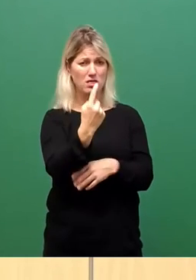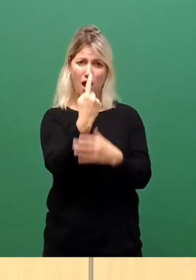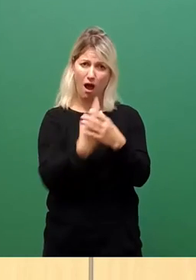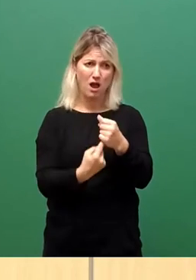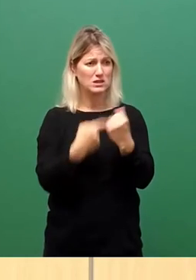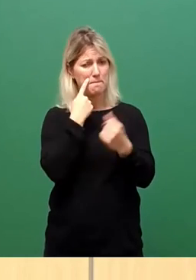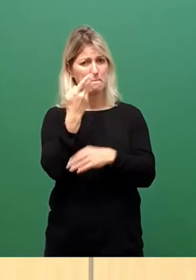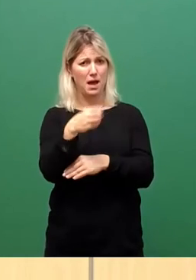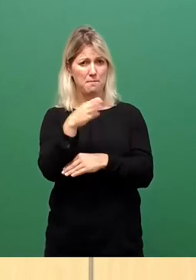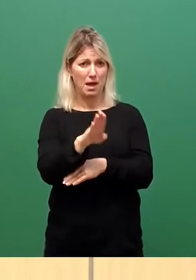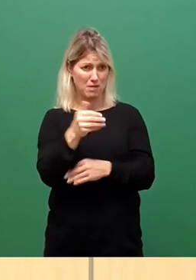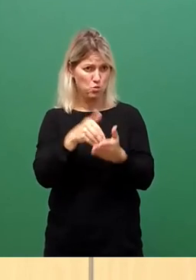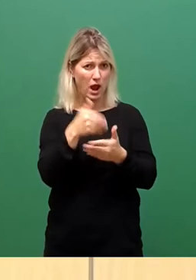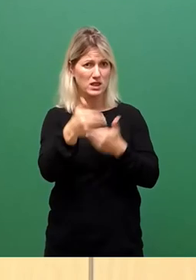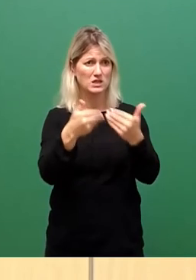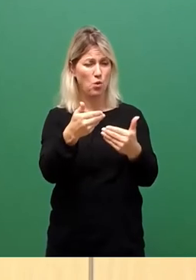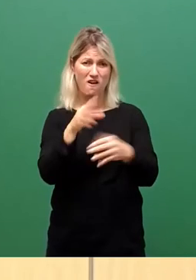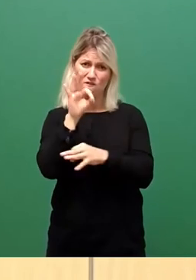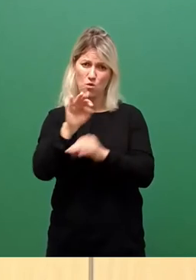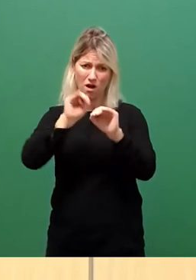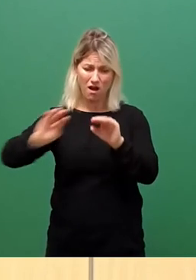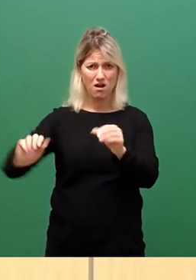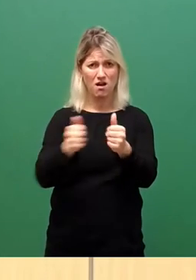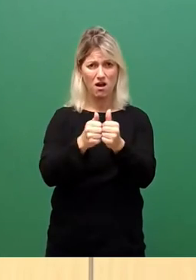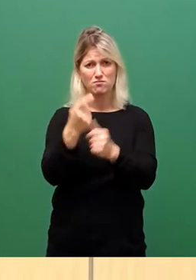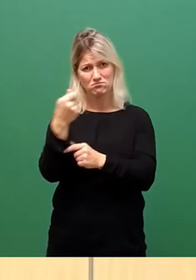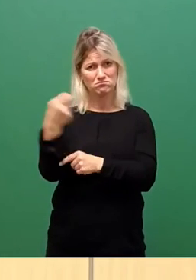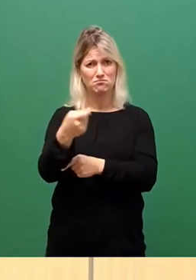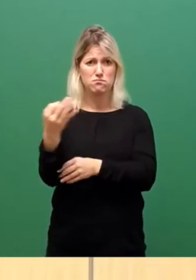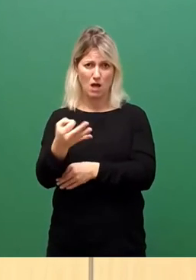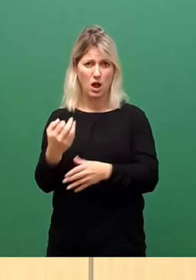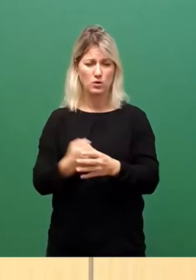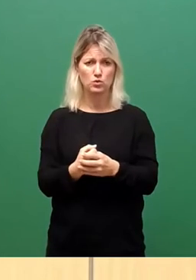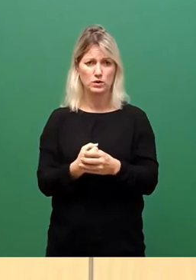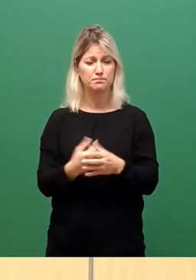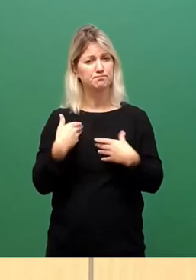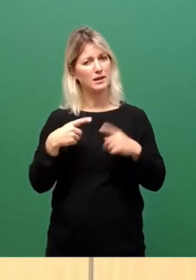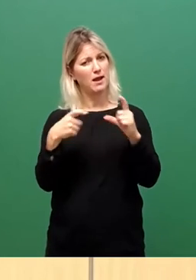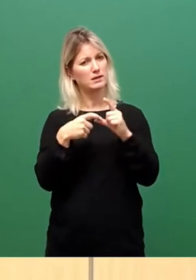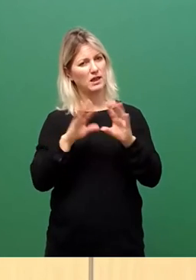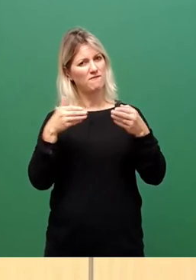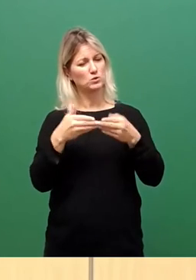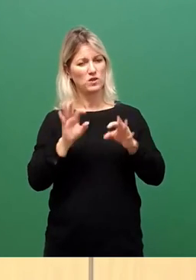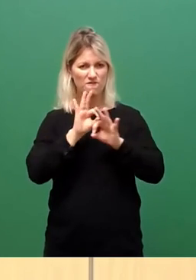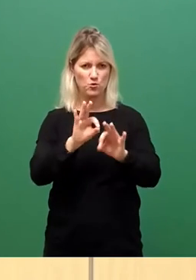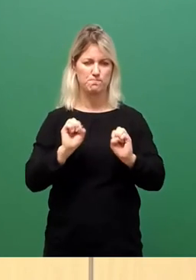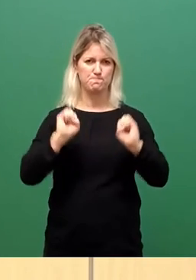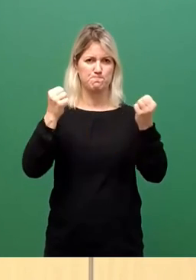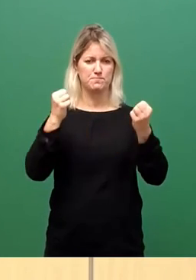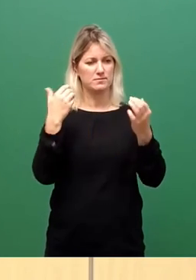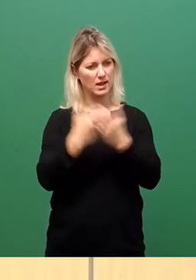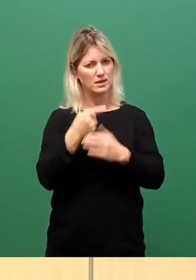dafür muss auch Geld bereitgestellt werden. Dafür setzen wir uns als SPD-Fraktion ein. Deshalb unterstützen wir diesen Antrag,